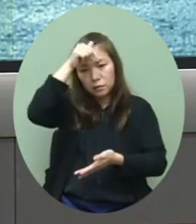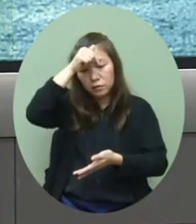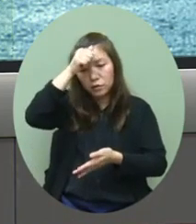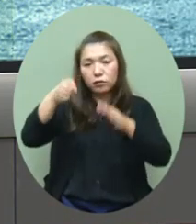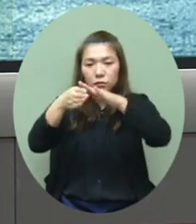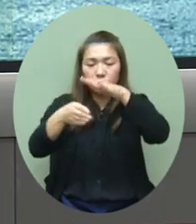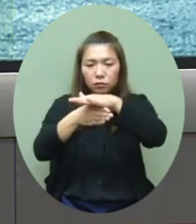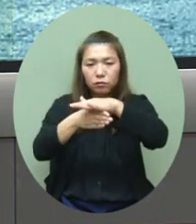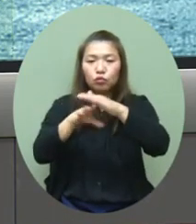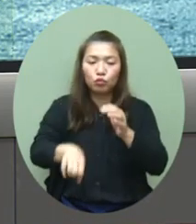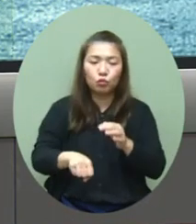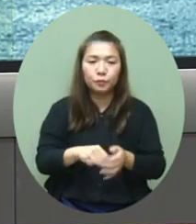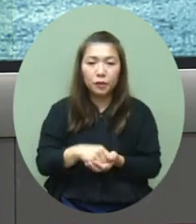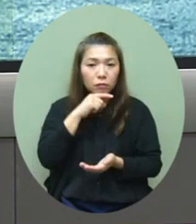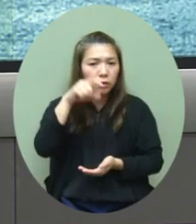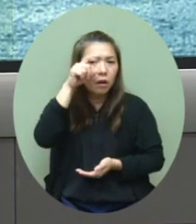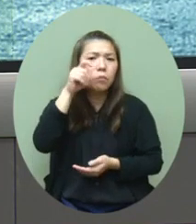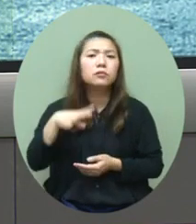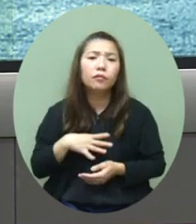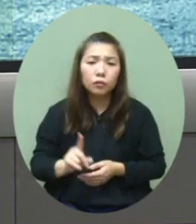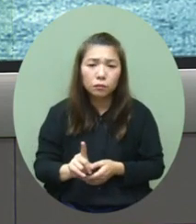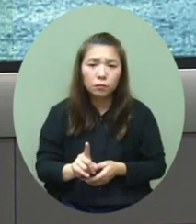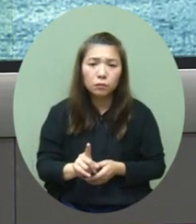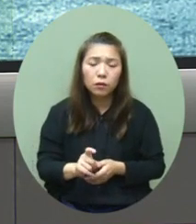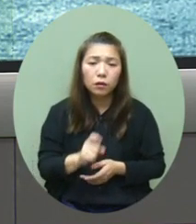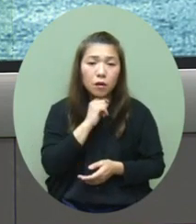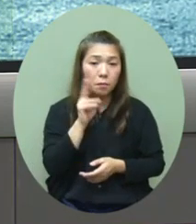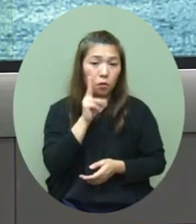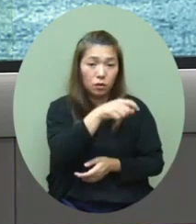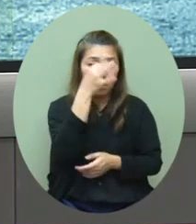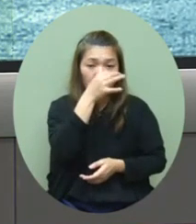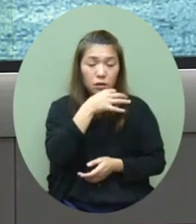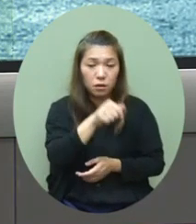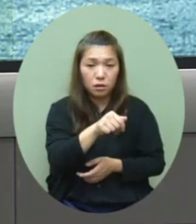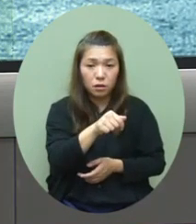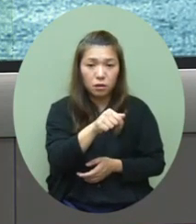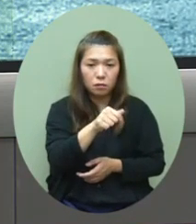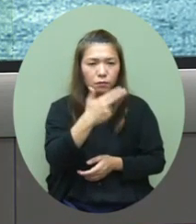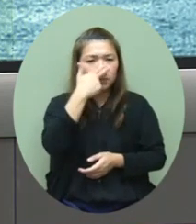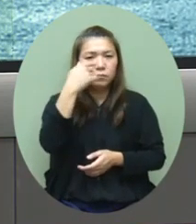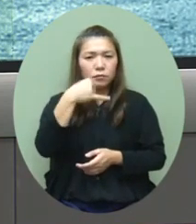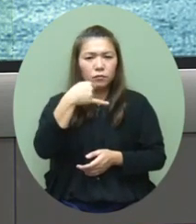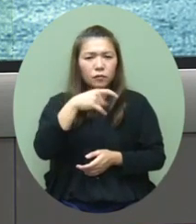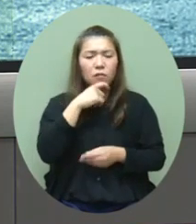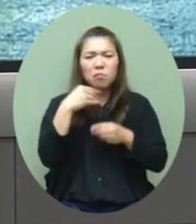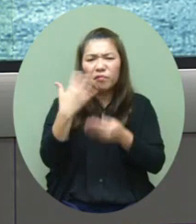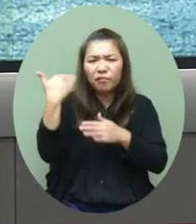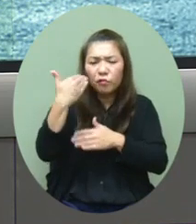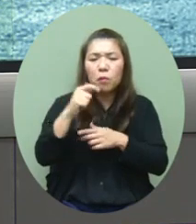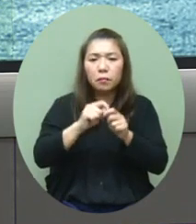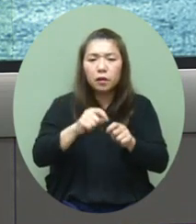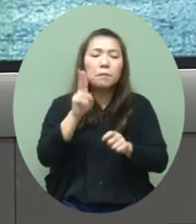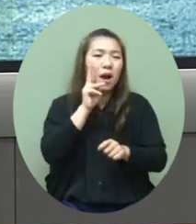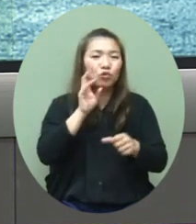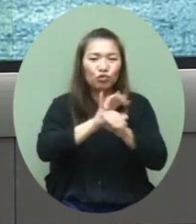診所使用當然在一些特別的情況之下或者當藥物出現一些未能預計到的供應問題就